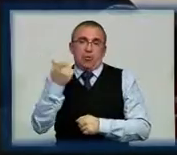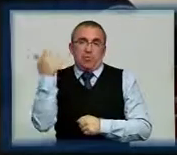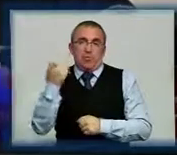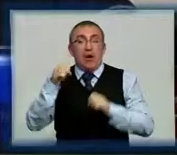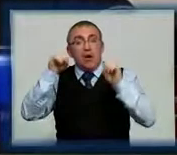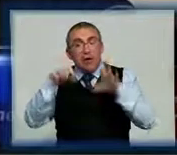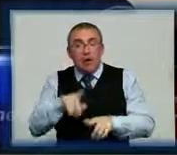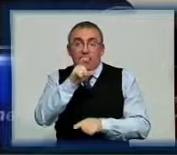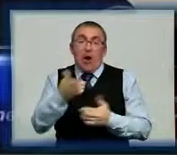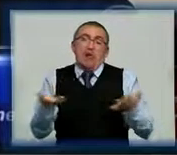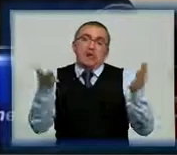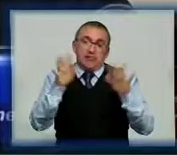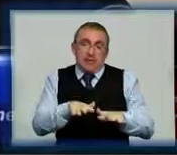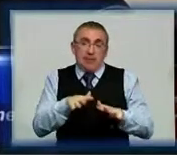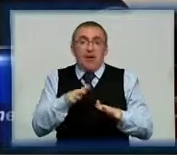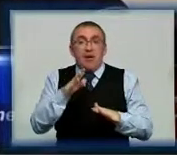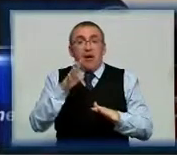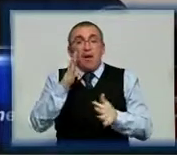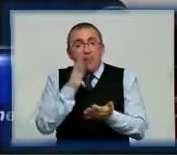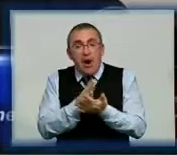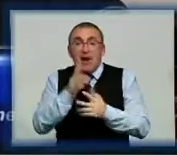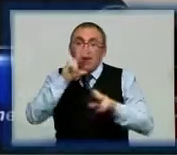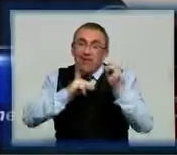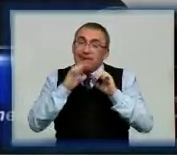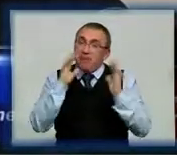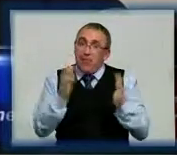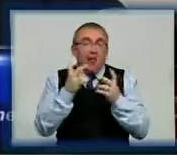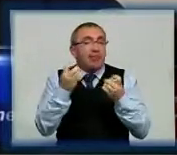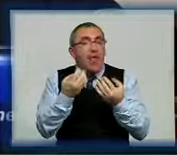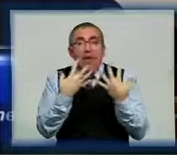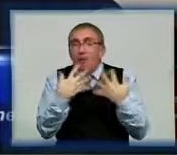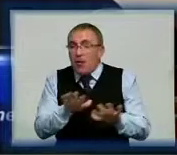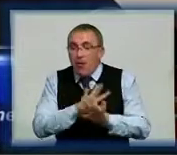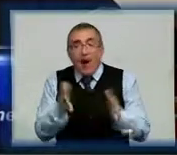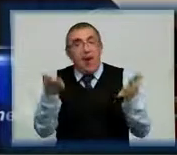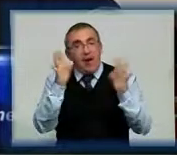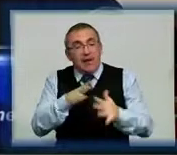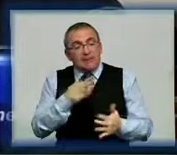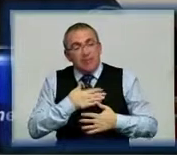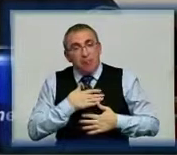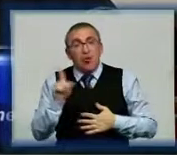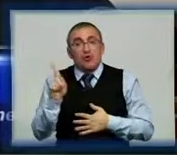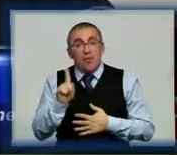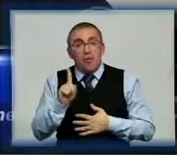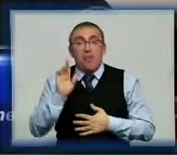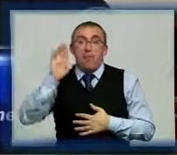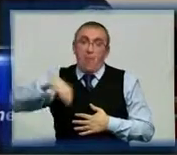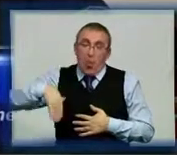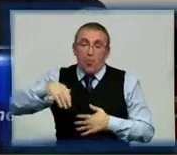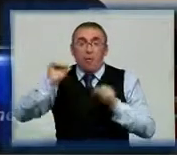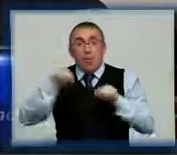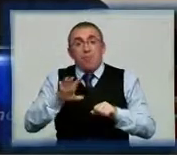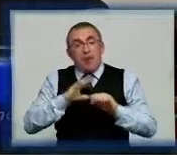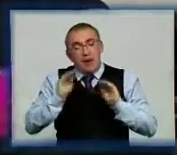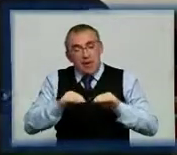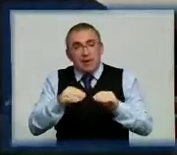Вирішили люди залишити. Маємо надію, що вони збереглися, не пропали, а вони їх залишили для себе, що потім можна було